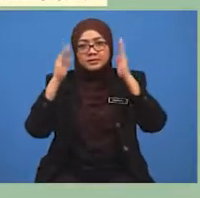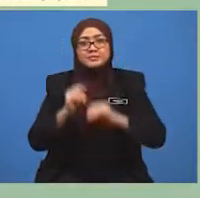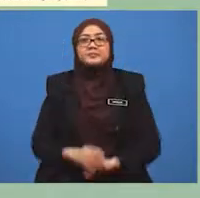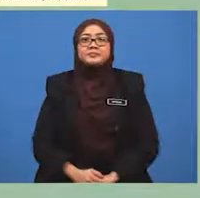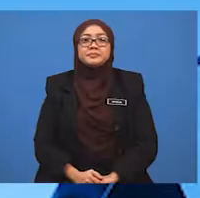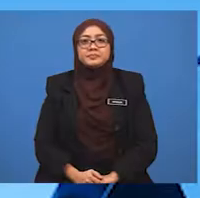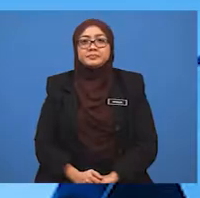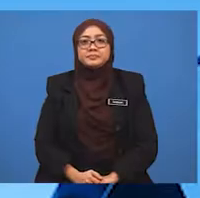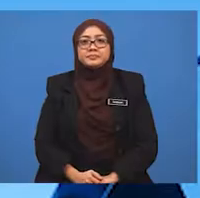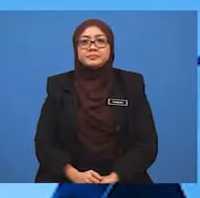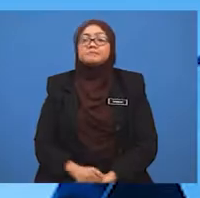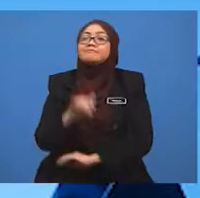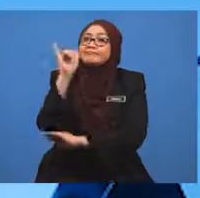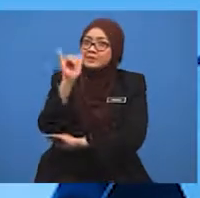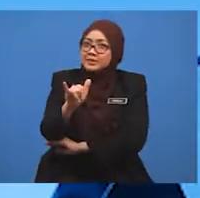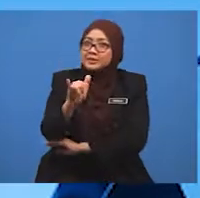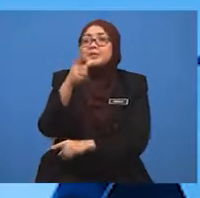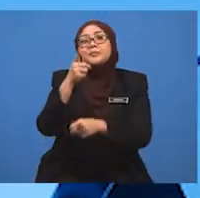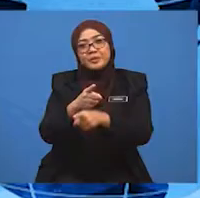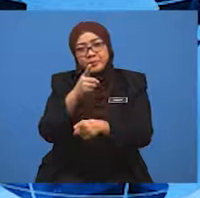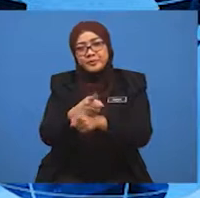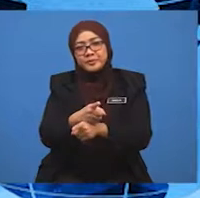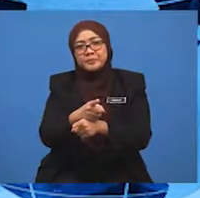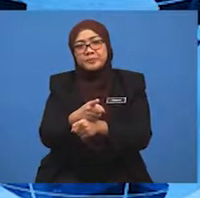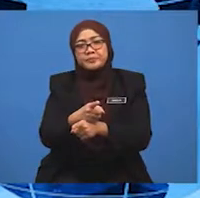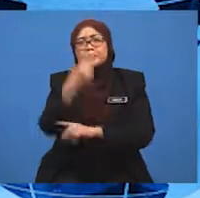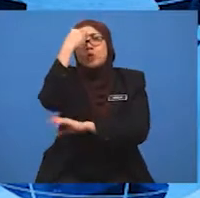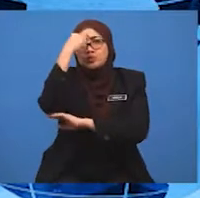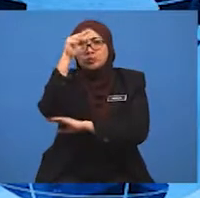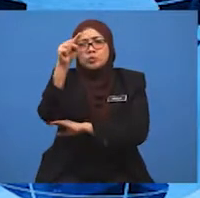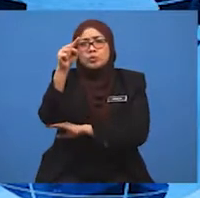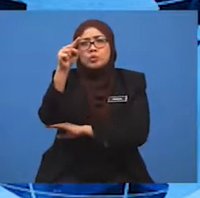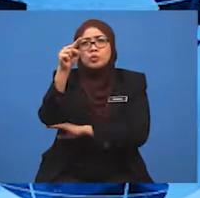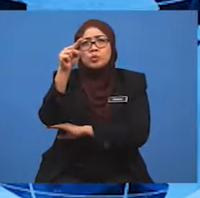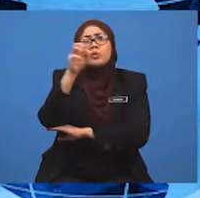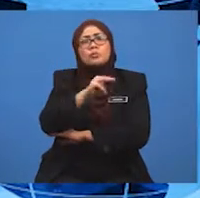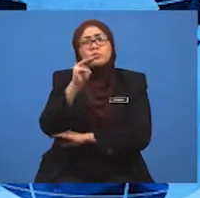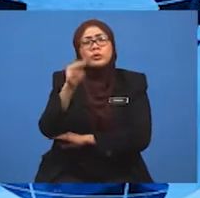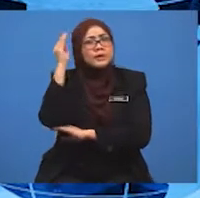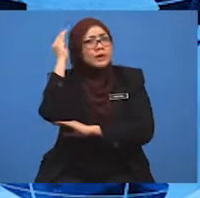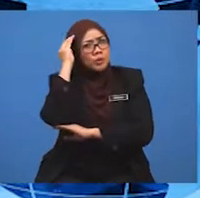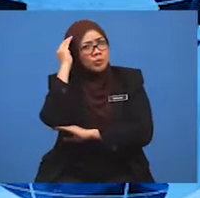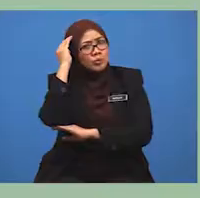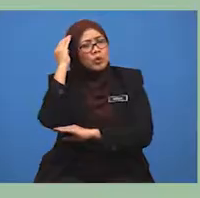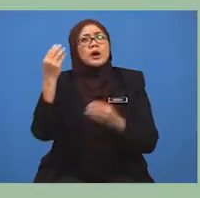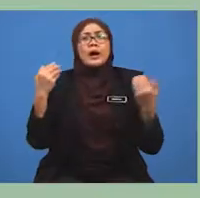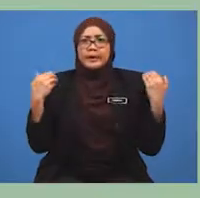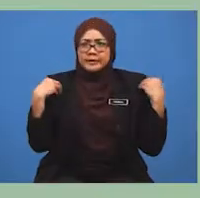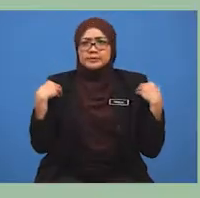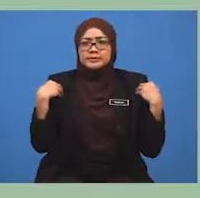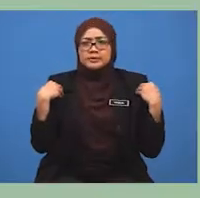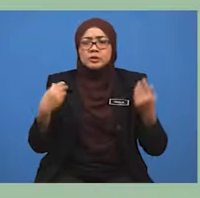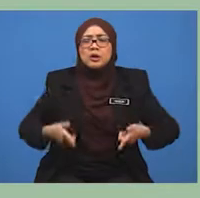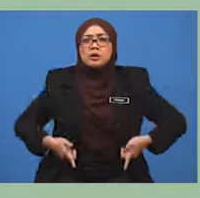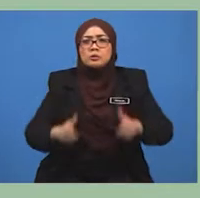Ya, betul murid-murid. Untuk pengetahuan murid-murid, terdapat jaringan